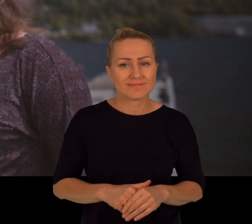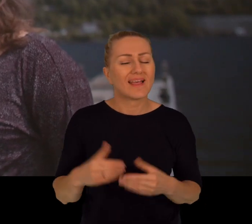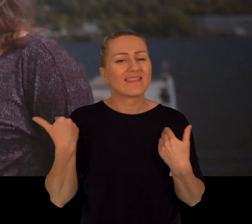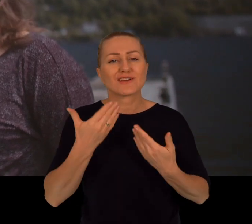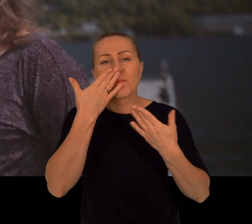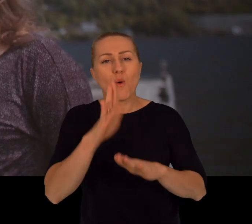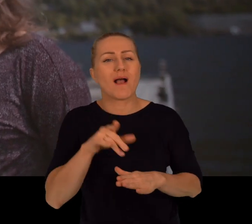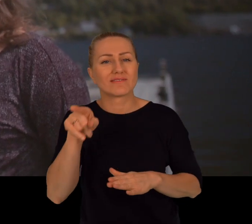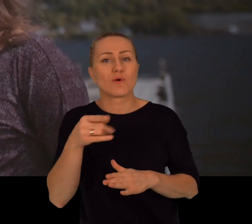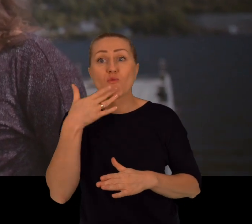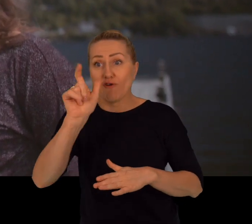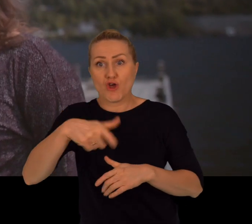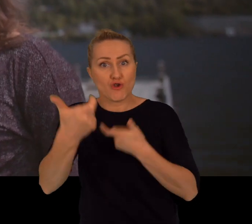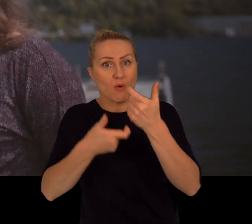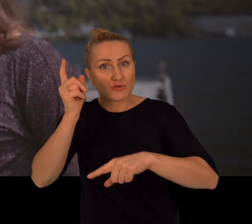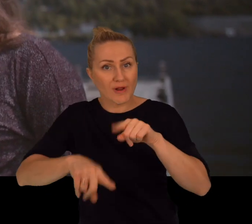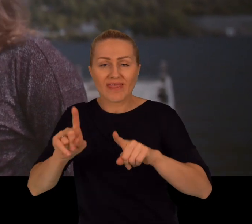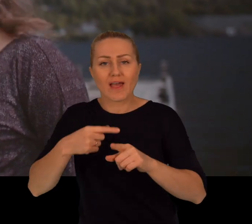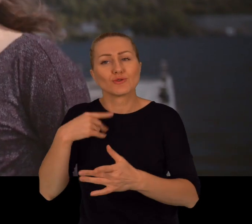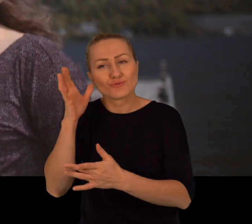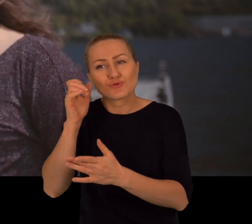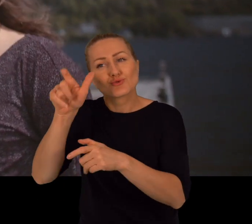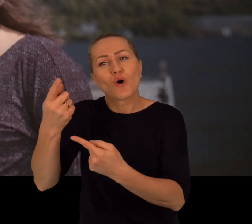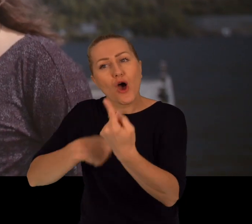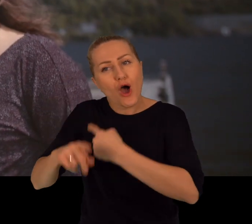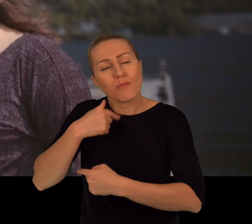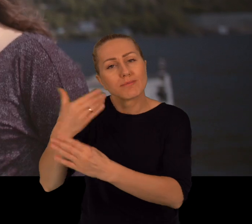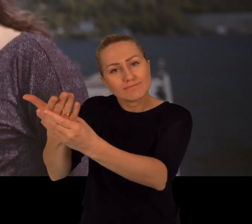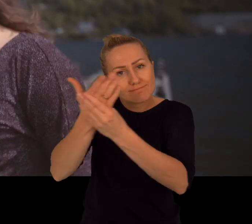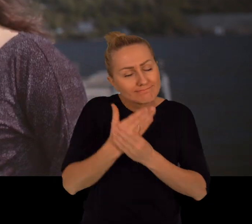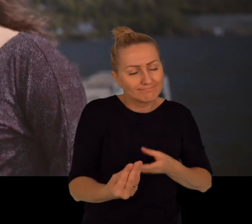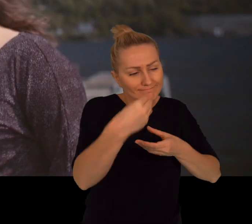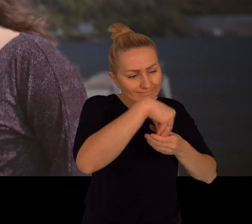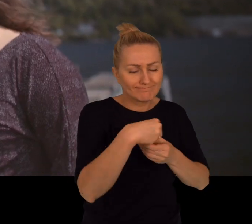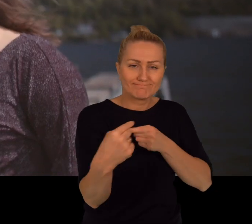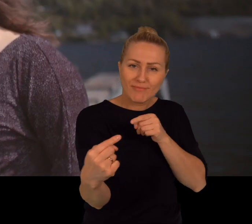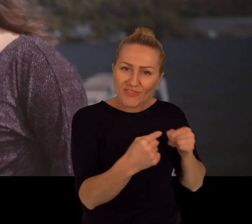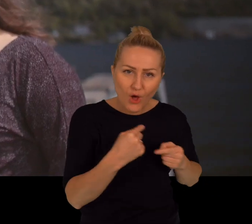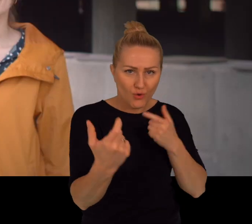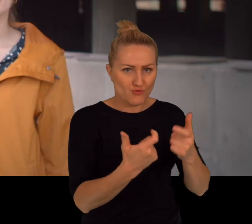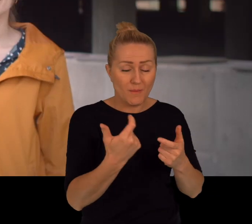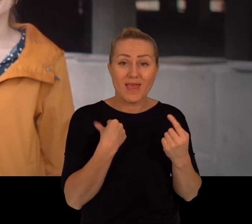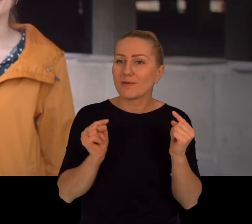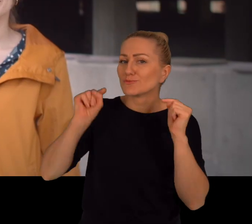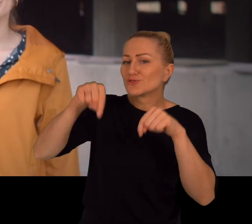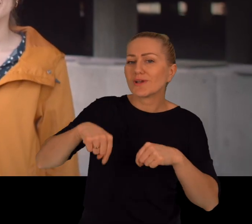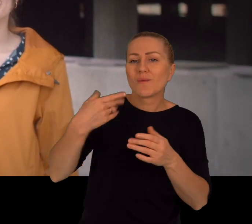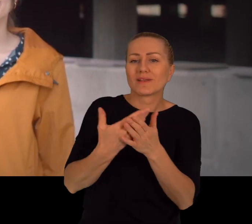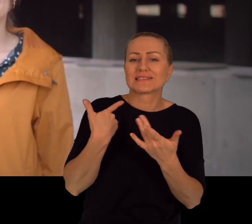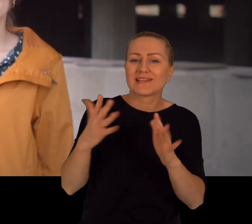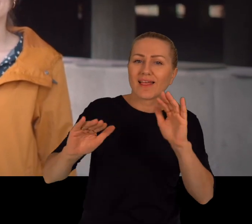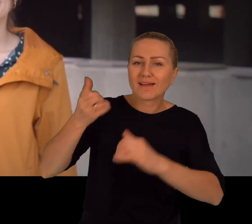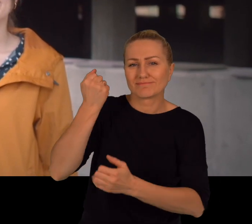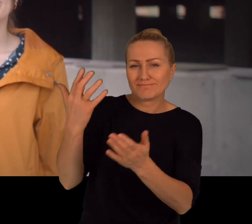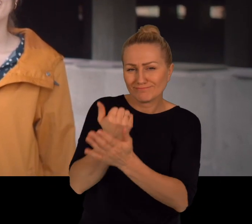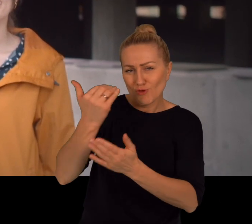Nie wskazywanie, że źle robisz, ale wysłuchanie ciebie i zaproszenie do współtworzenia tego dialogu. Przyjechałam zaje się czegoś dowiedzieć,